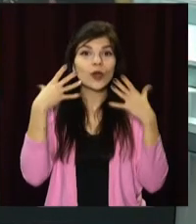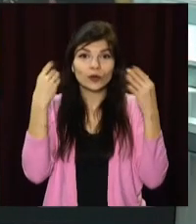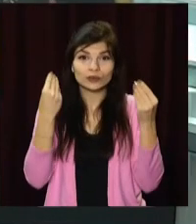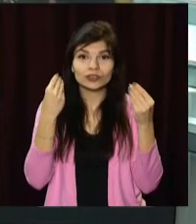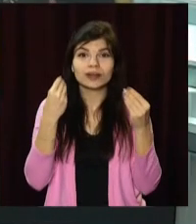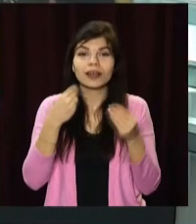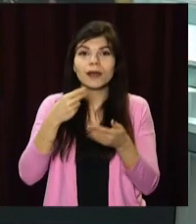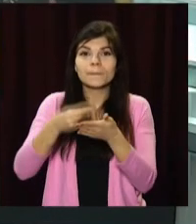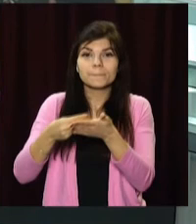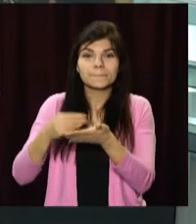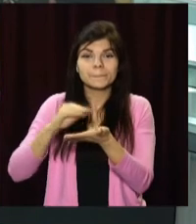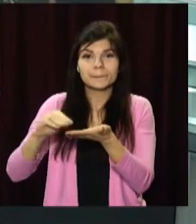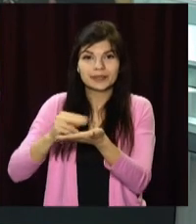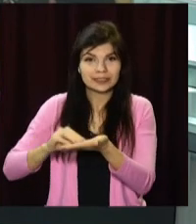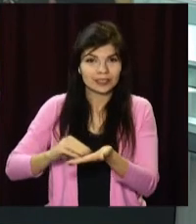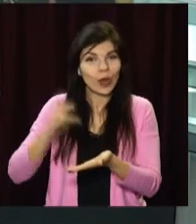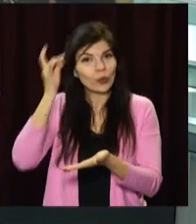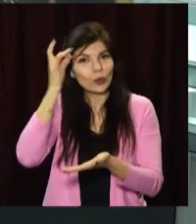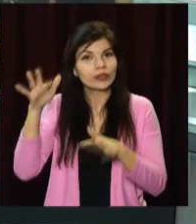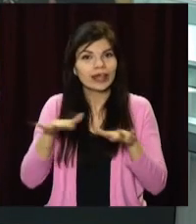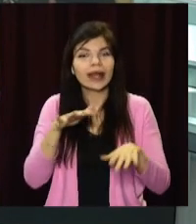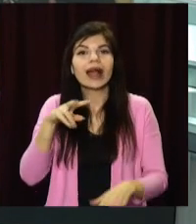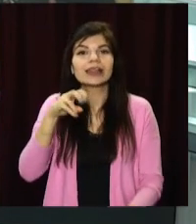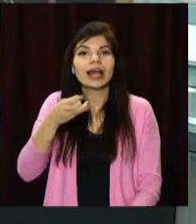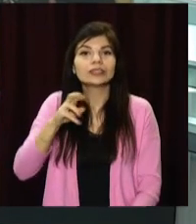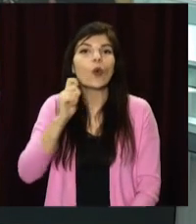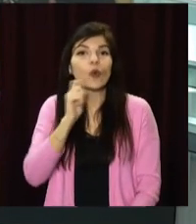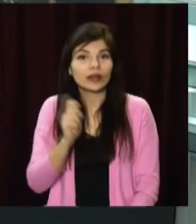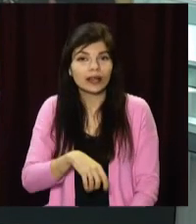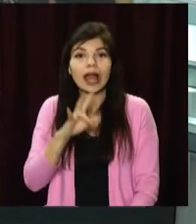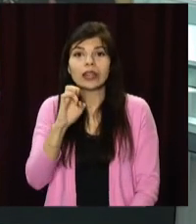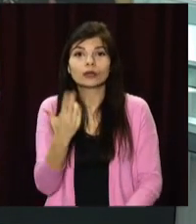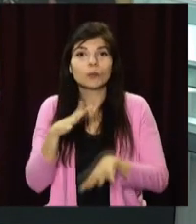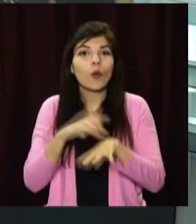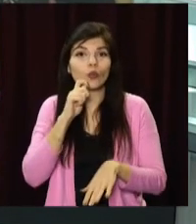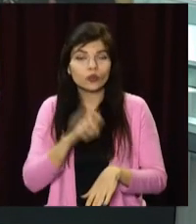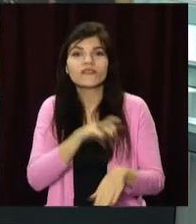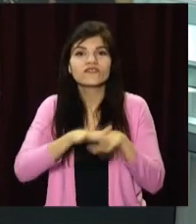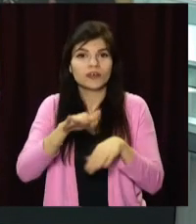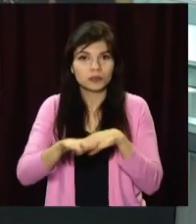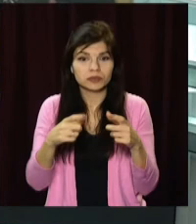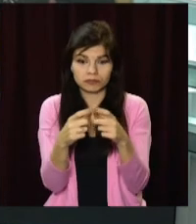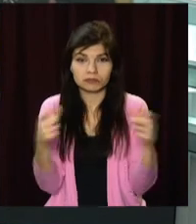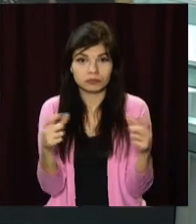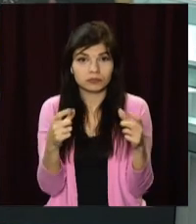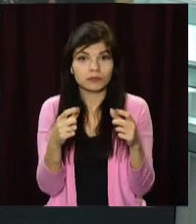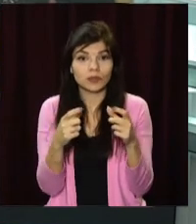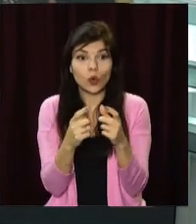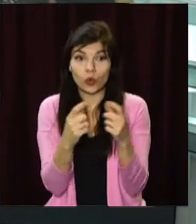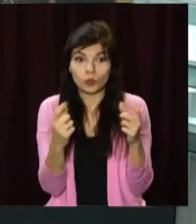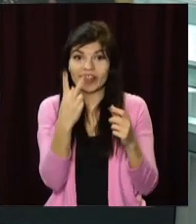Банкнота у Сріблі. До 150-го дня народження української письменниці, перекладачки та культурної діячки Лесі Українки,